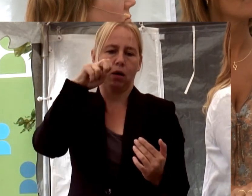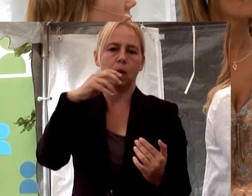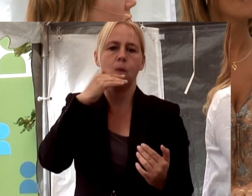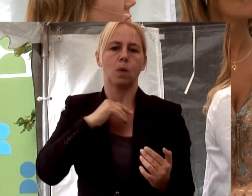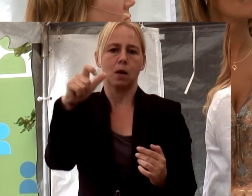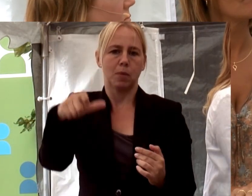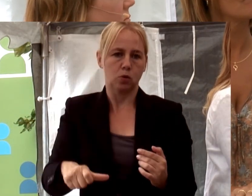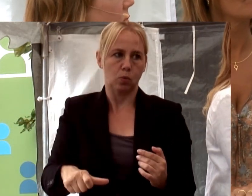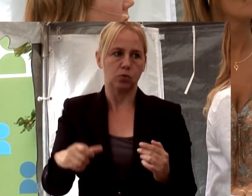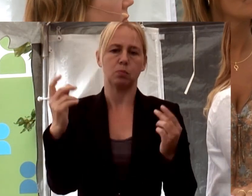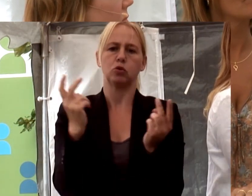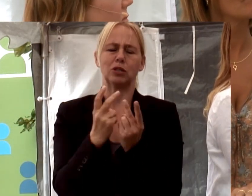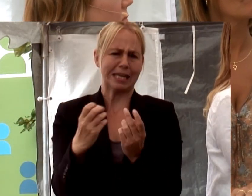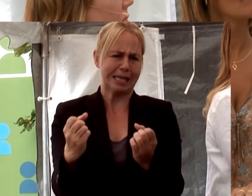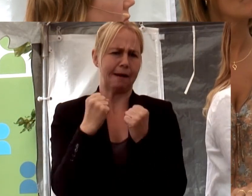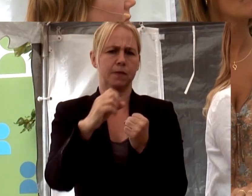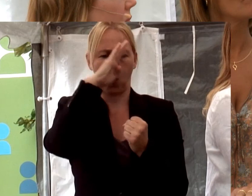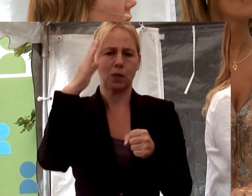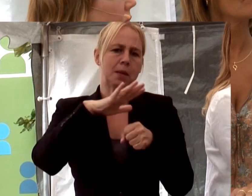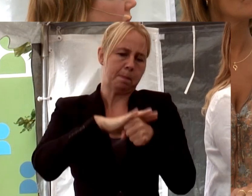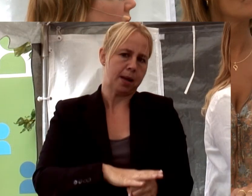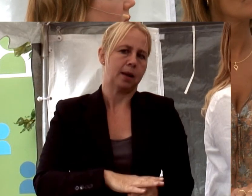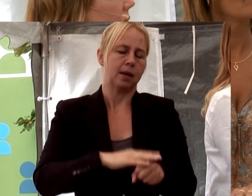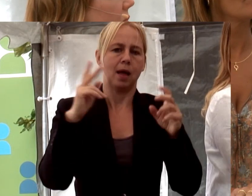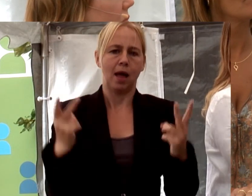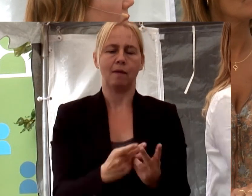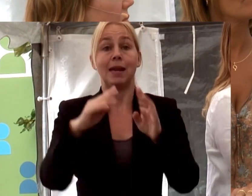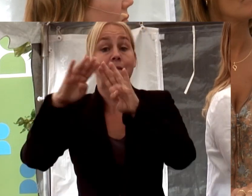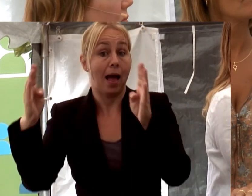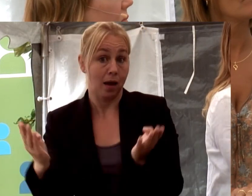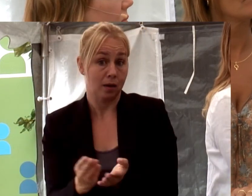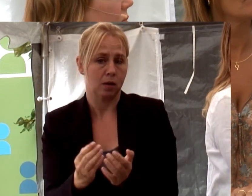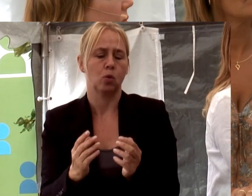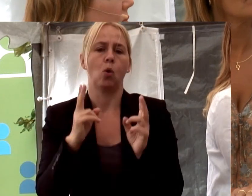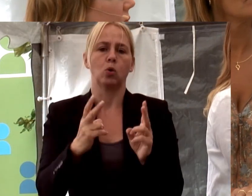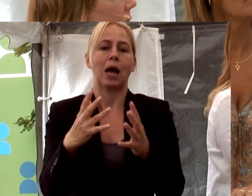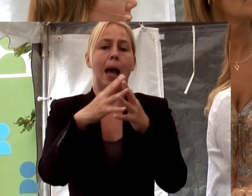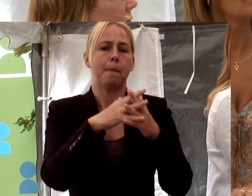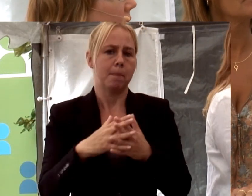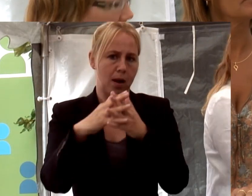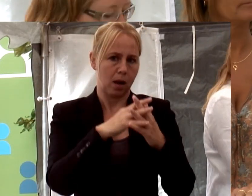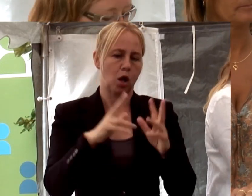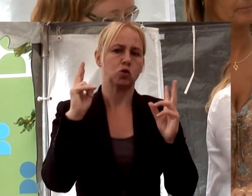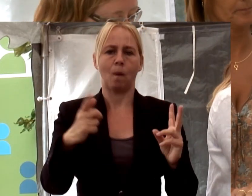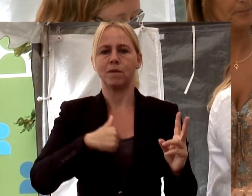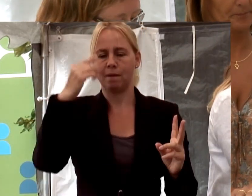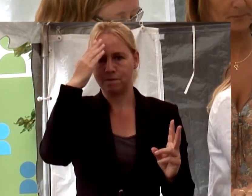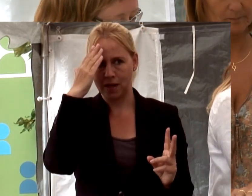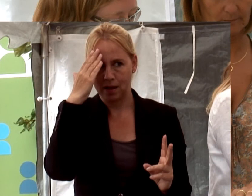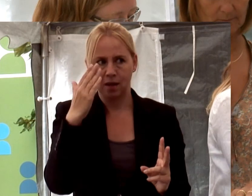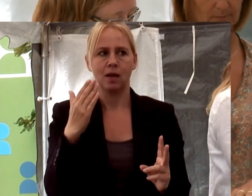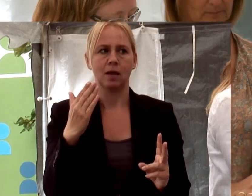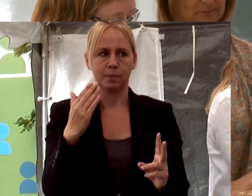Så det är en kraftig åldersdiskriminering även ute i världen. Och till och med i Amerika, som vi vet,